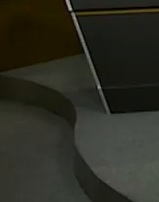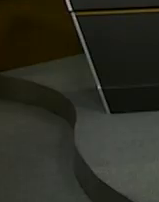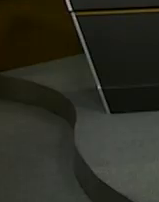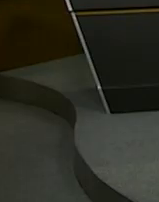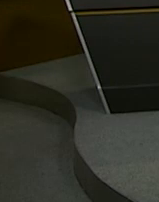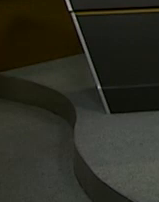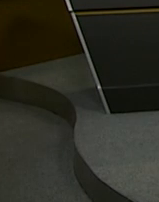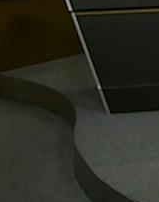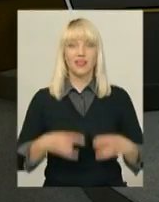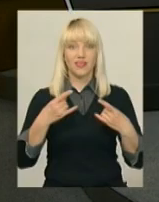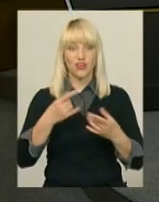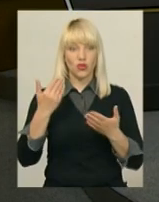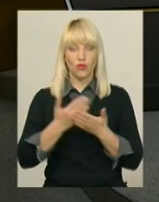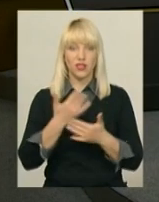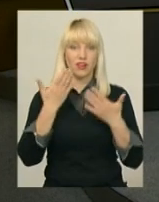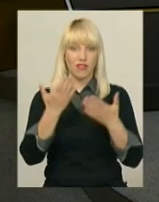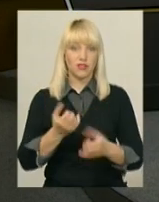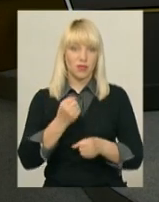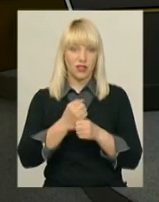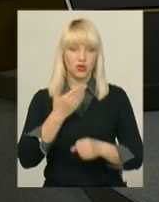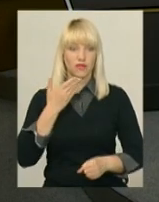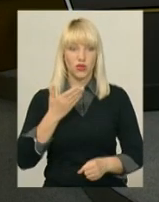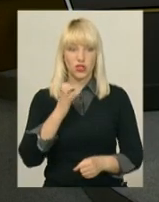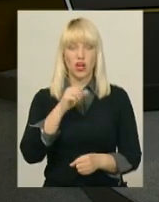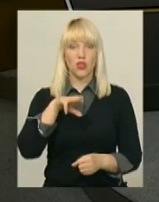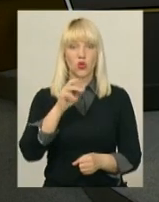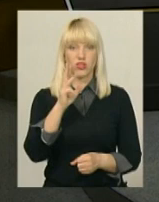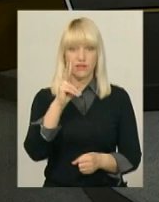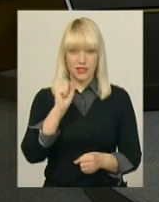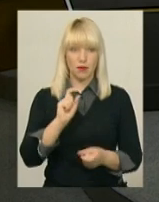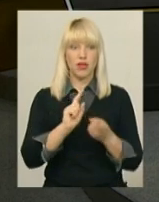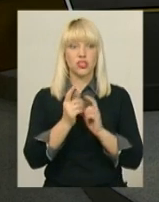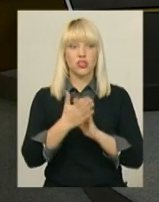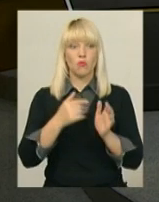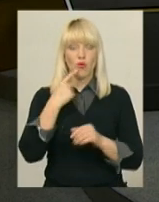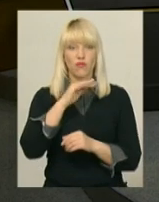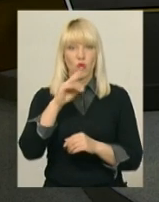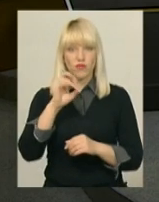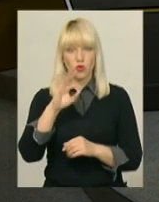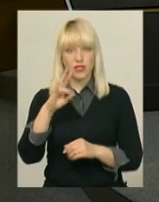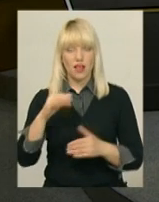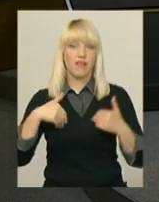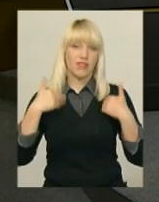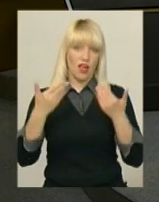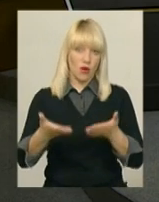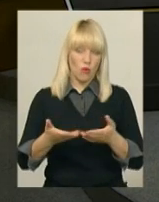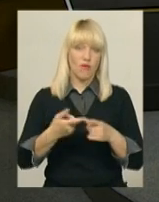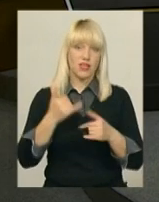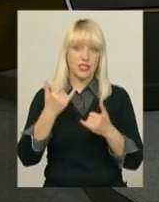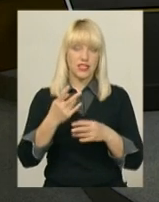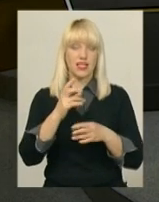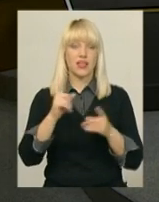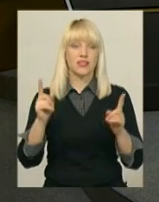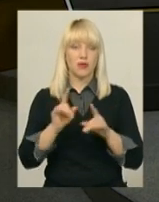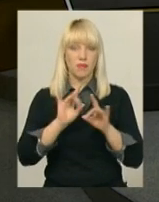В ефірі новини. В студії для вас працюють ведуча Ярослава Антушевська, перекладач на жестову мову Оксана Фіновська. Ми вітаємо вас. І зараз